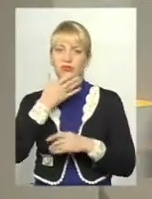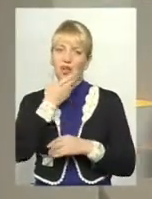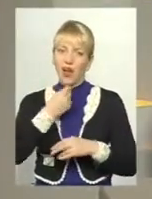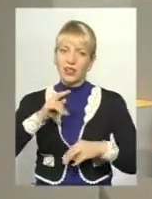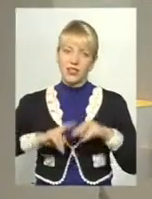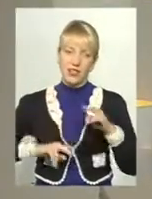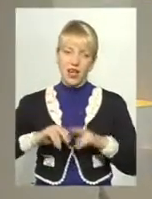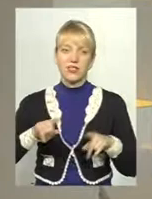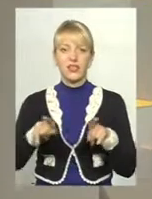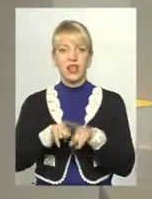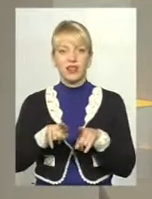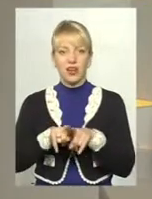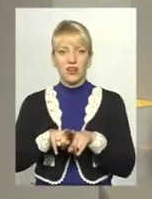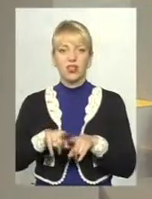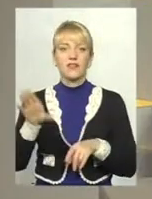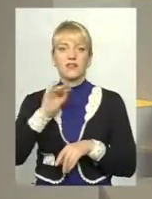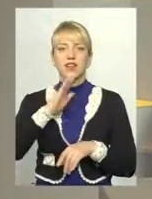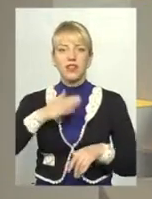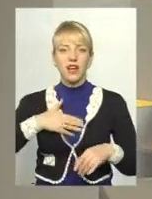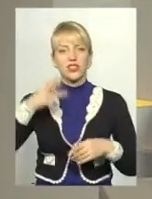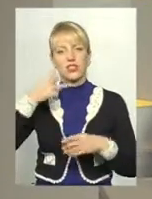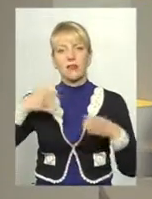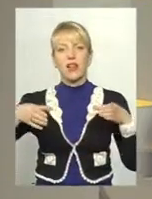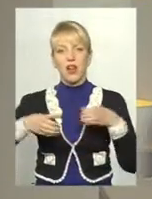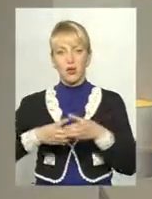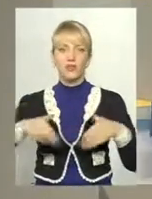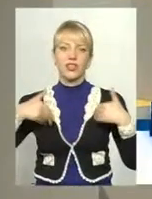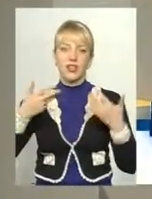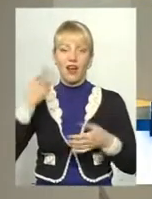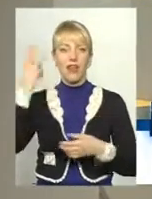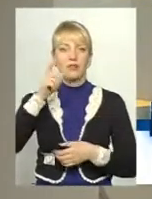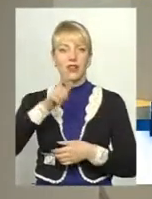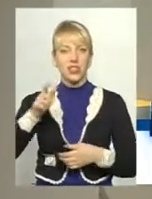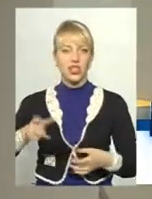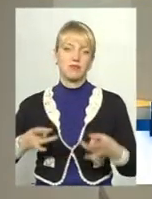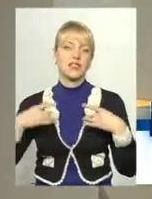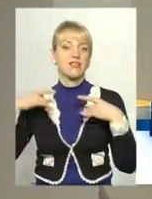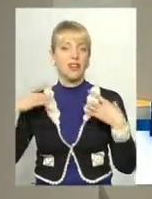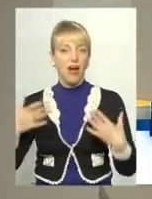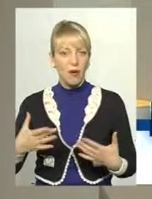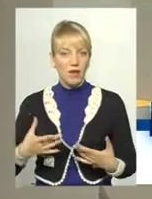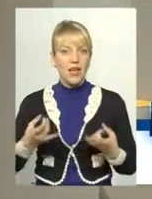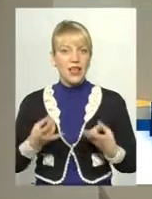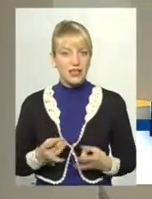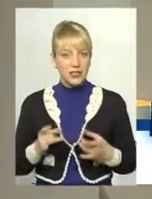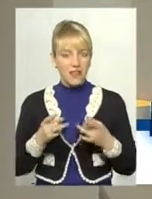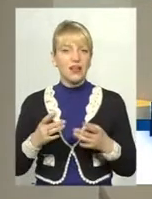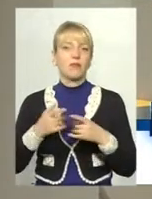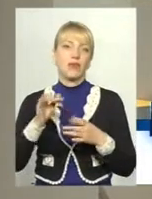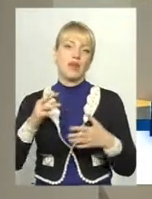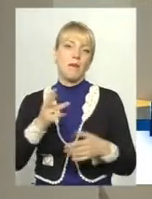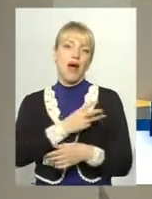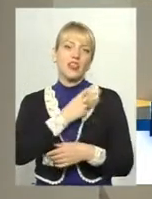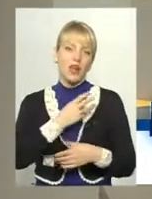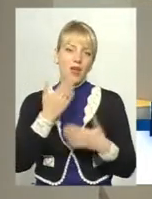настрій. А також вся наша знімальна група вітає хмельничан з Різдвяними святами. І бажаю веселих